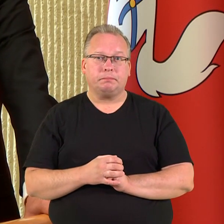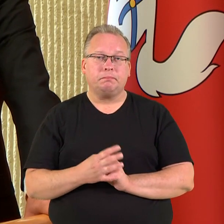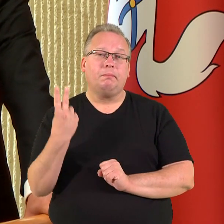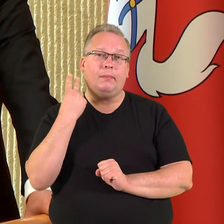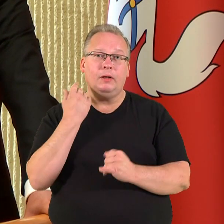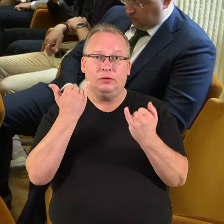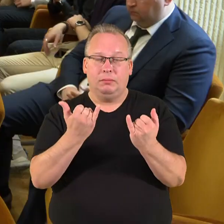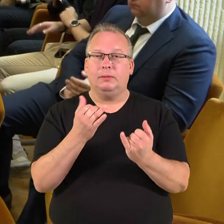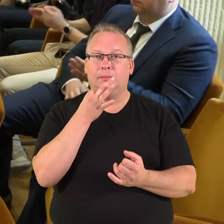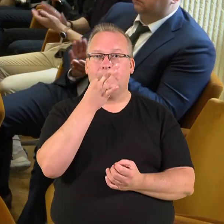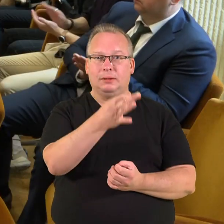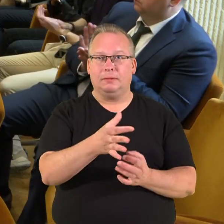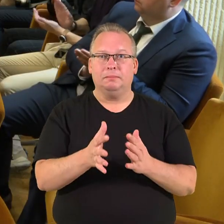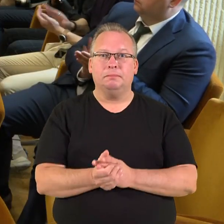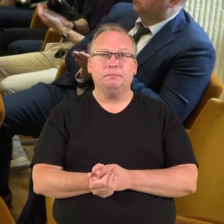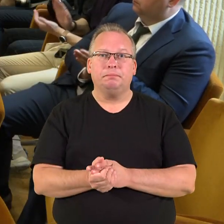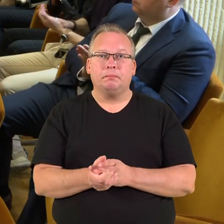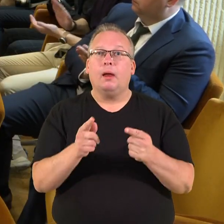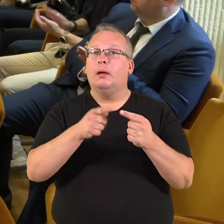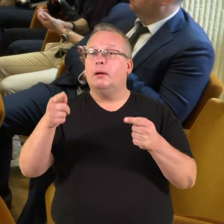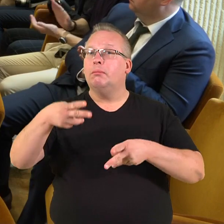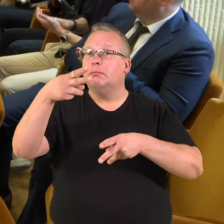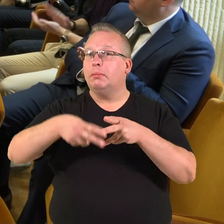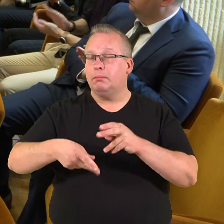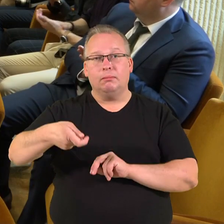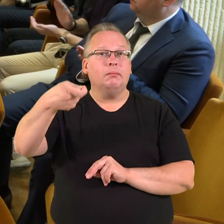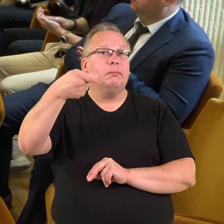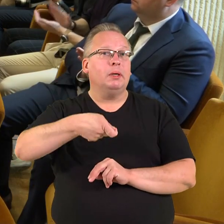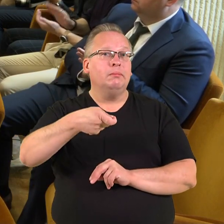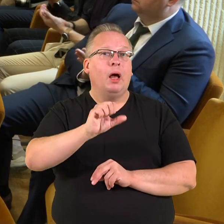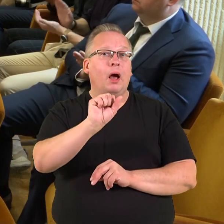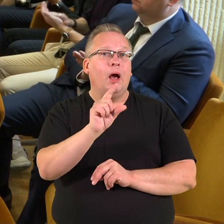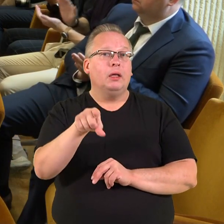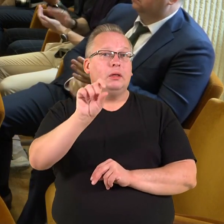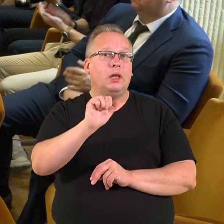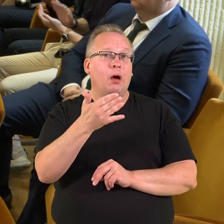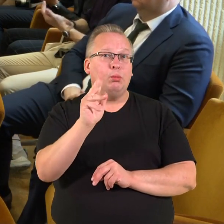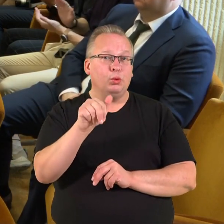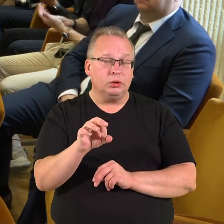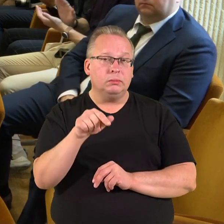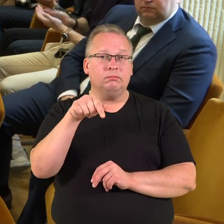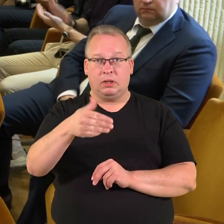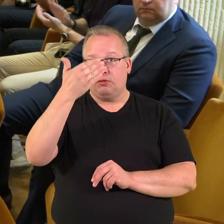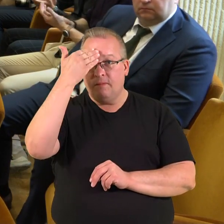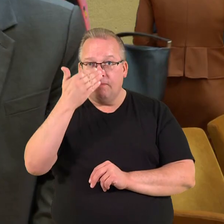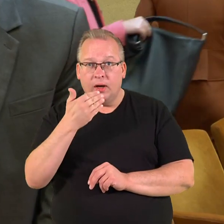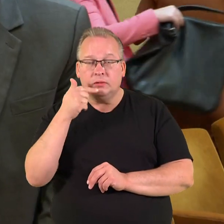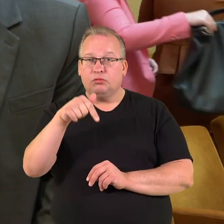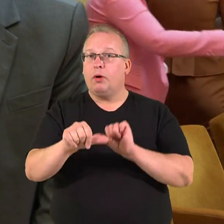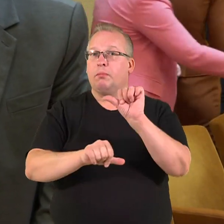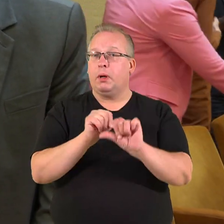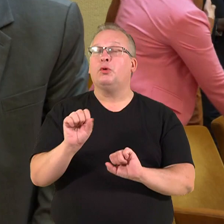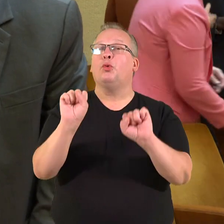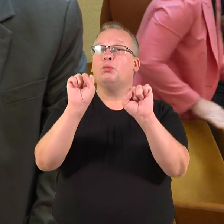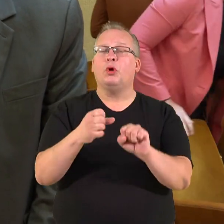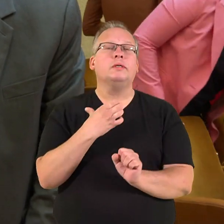bless America. Kadencija baigęs prezidentas Valdas Adamkus teigia, kad šį vasarą, šie metai, gali